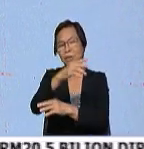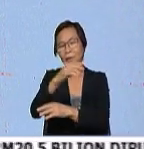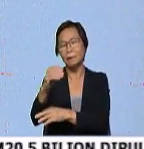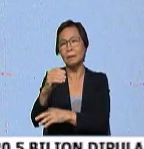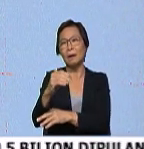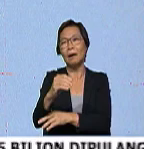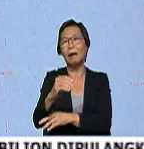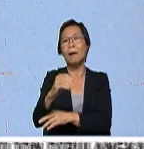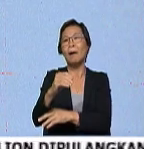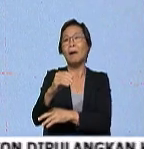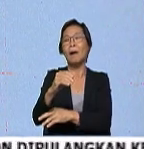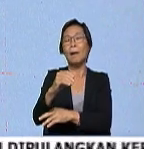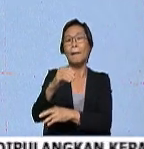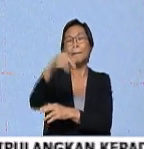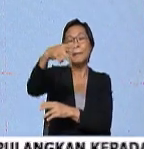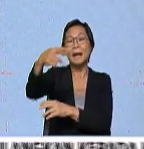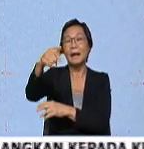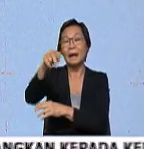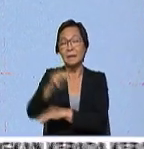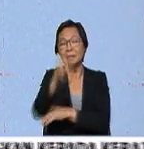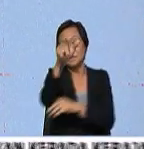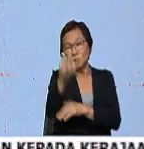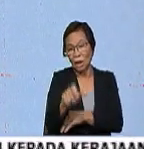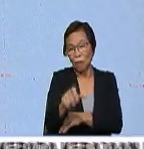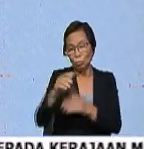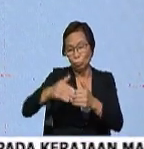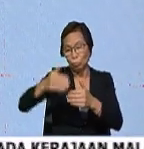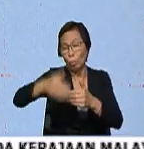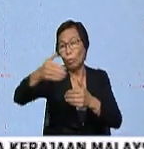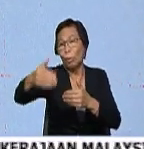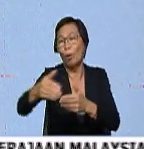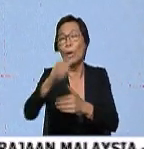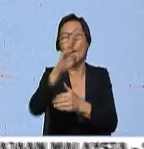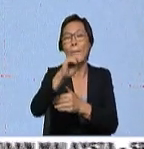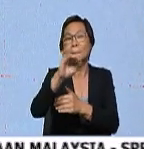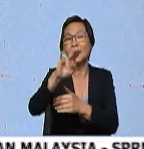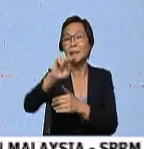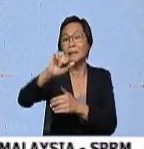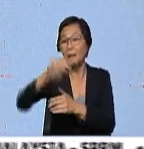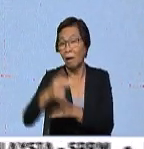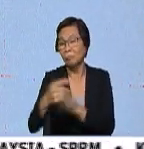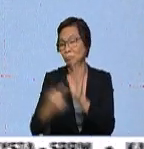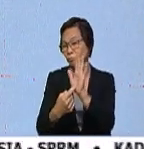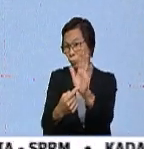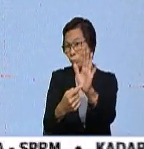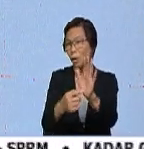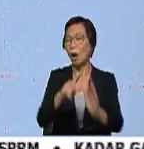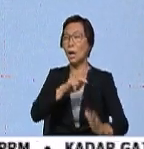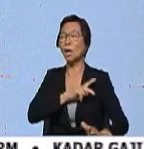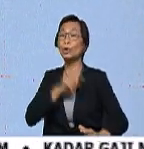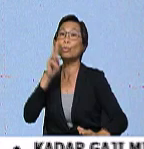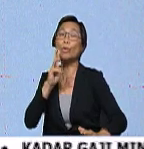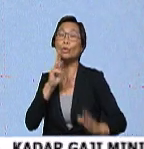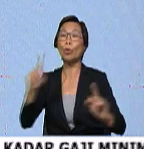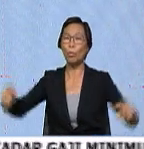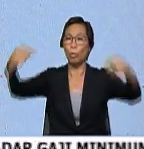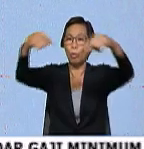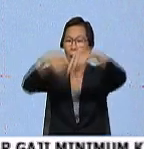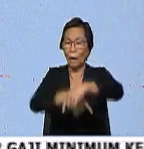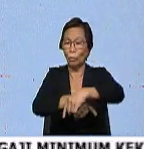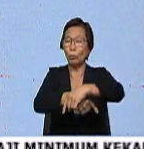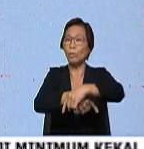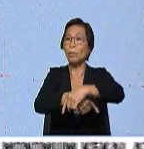juga amanah. Kalau kita boleh lihat juga calon yang seterusnya iaitu Tumina Kadi ini merupakan ketua wanita UMNO